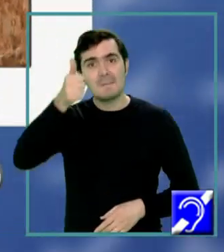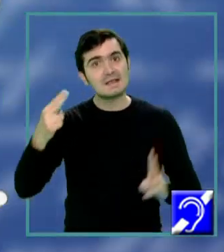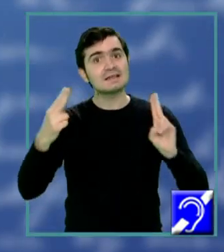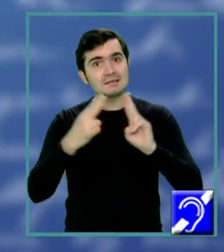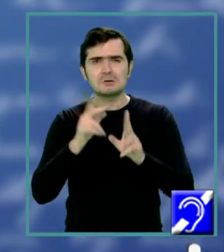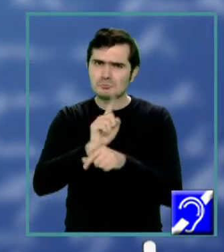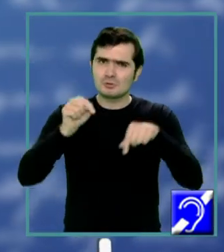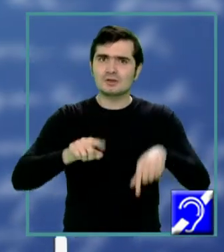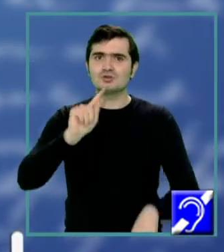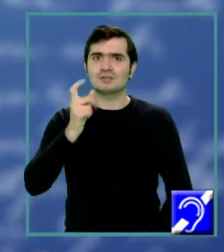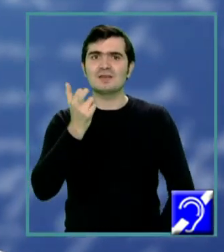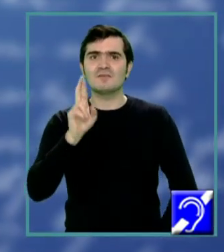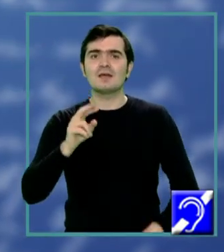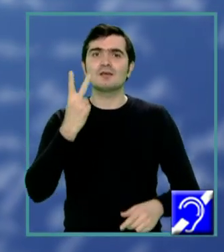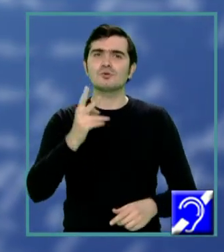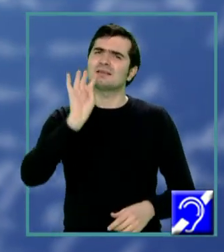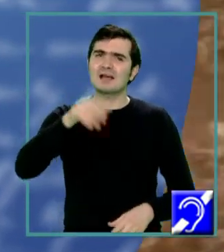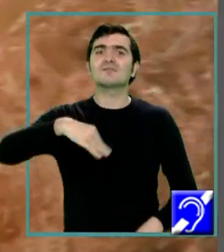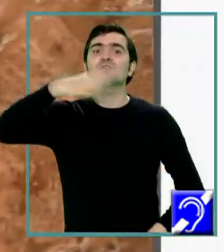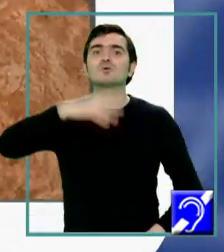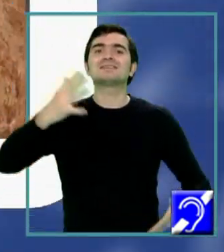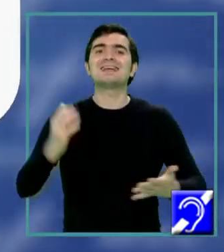aici, pe TVR2. Zi reușită să aveți!